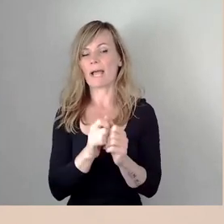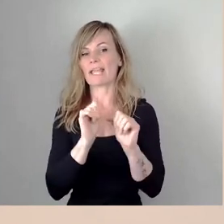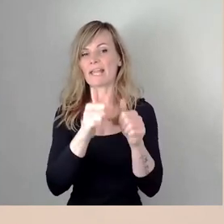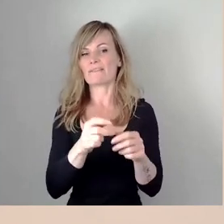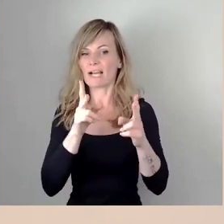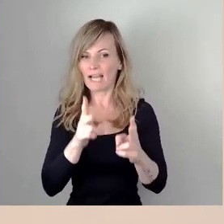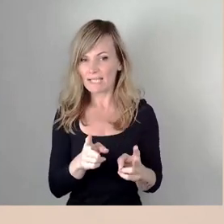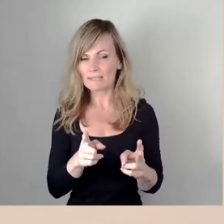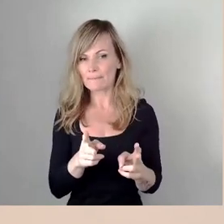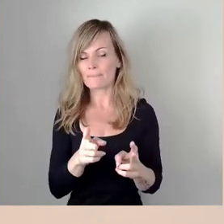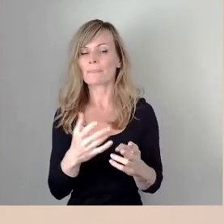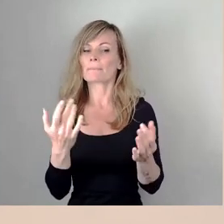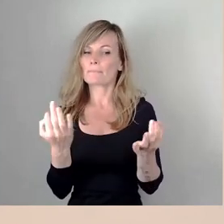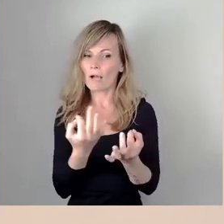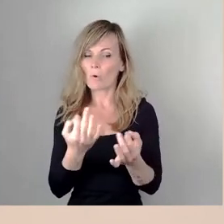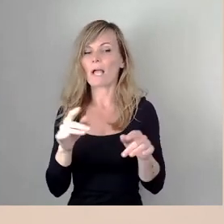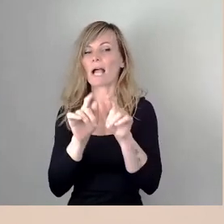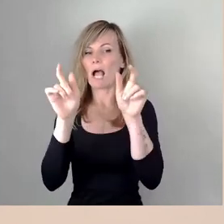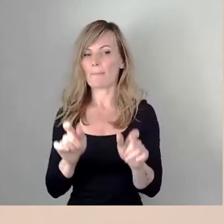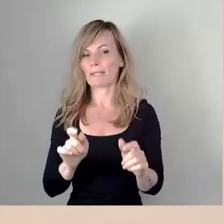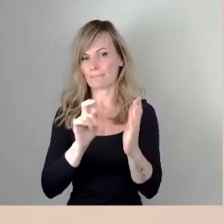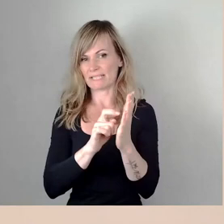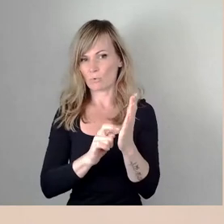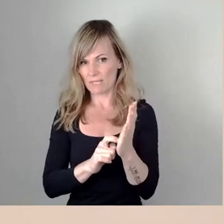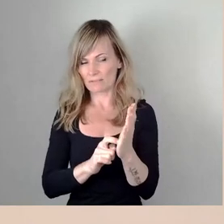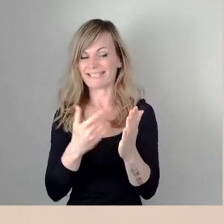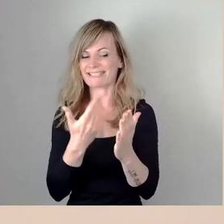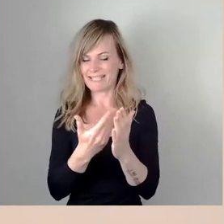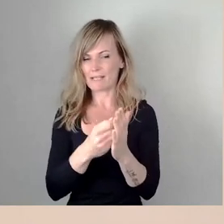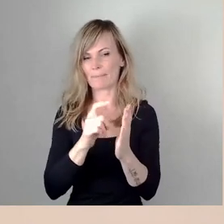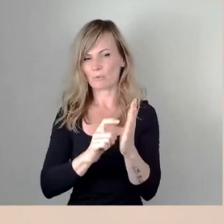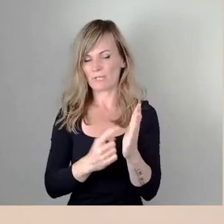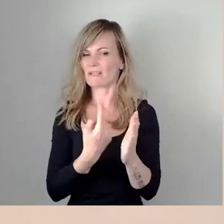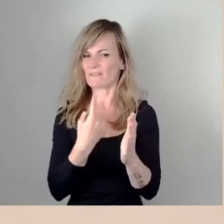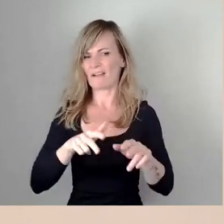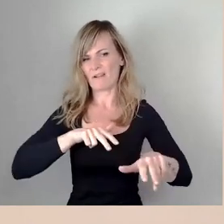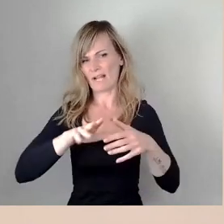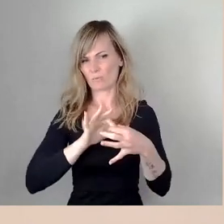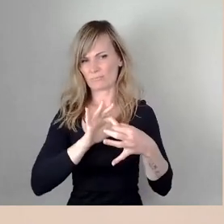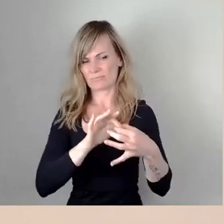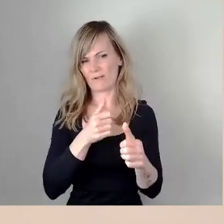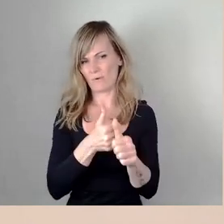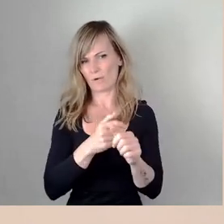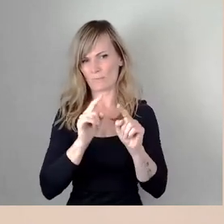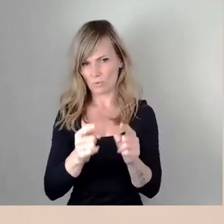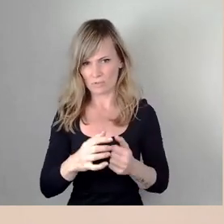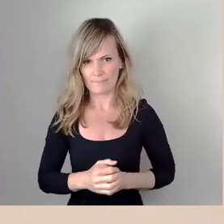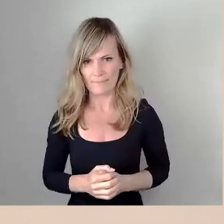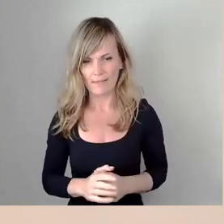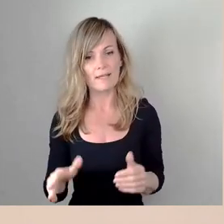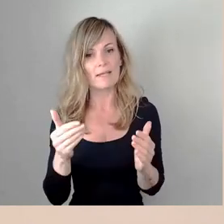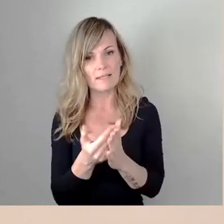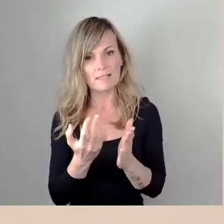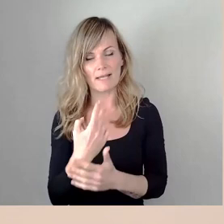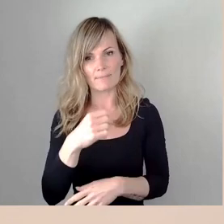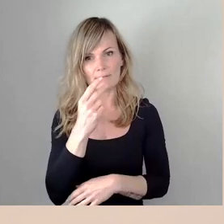entsprechende Rahmenbedingungen, an die wir als Verwaltung gebunden sind. Insofern geht es hier mit Blick auf die